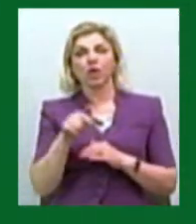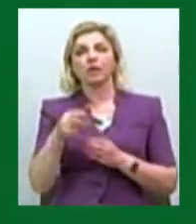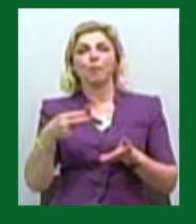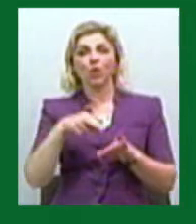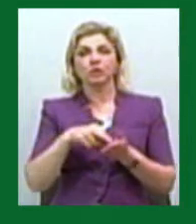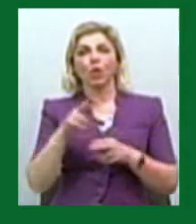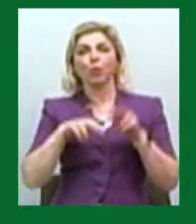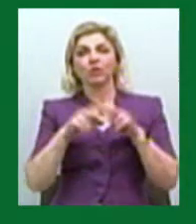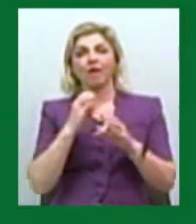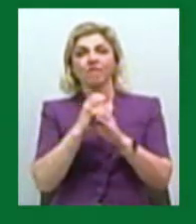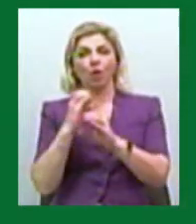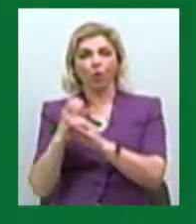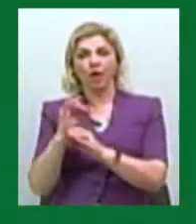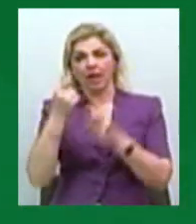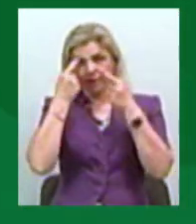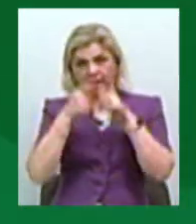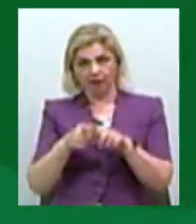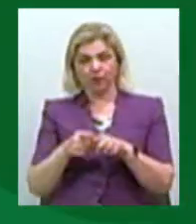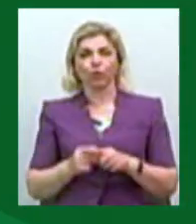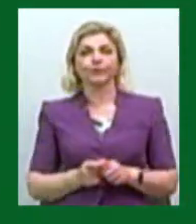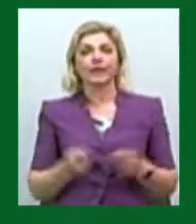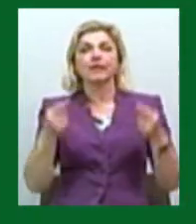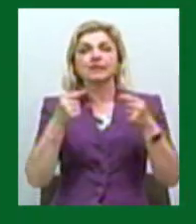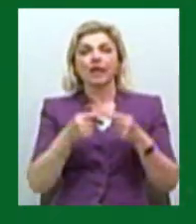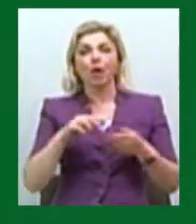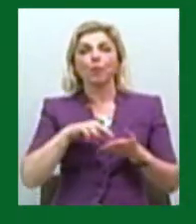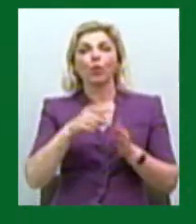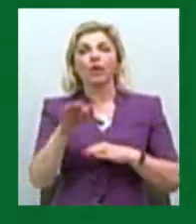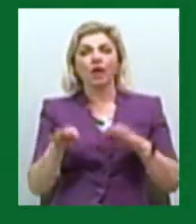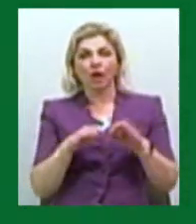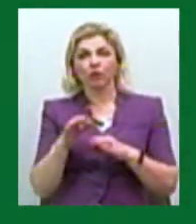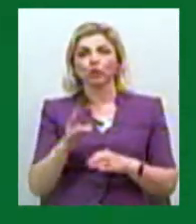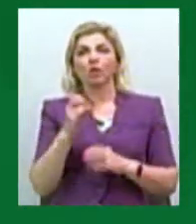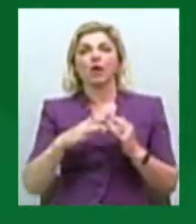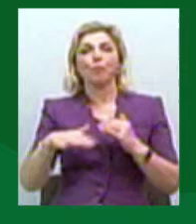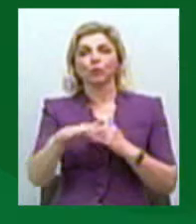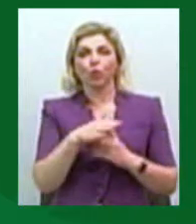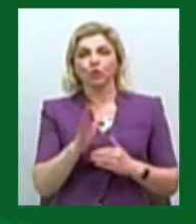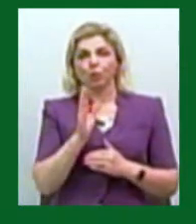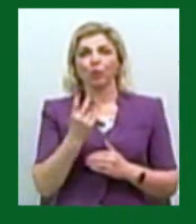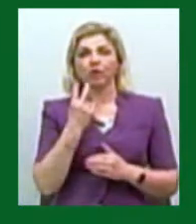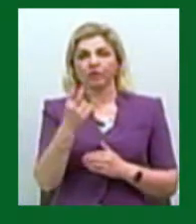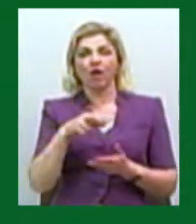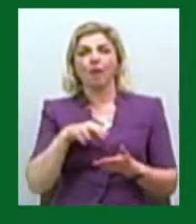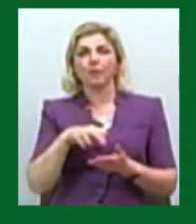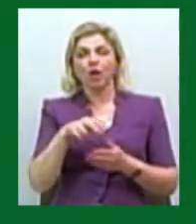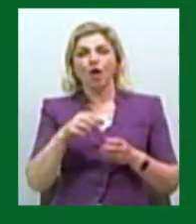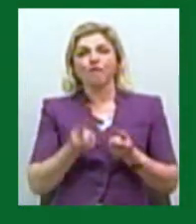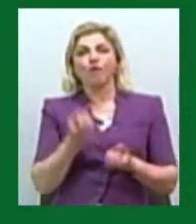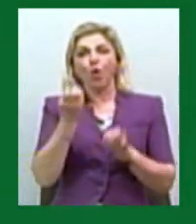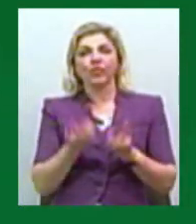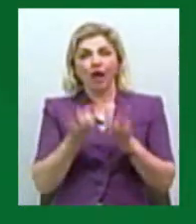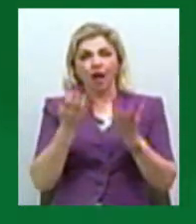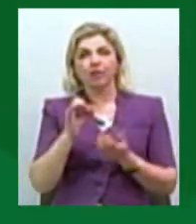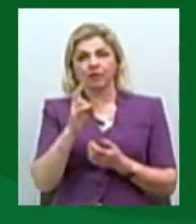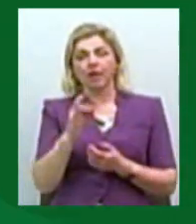будівельні вагончики і техніку. Згідно проєкту, на площі буде розміщено два пішохідних фонтани, один квадратний